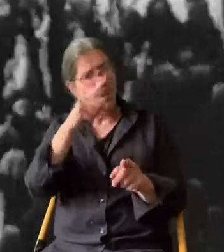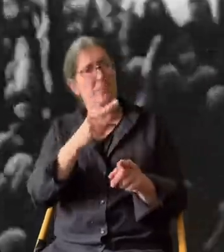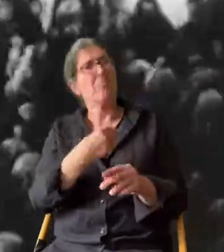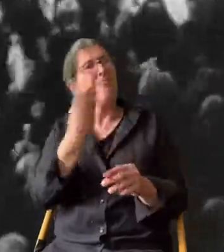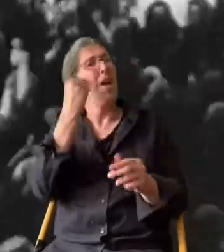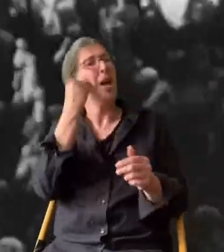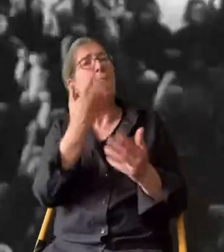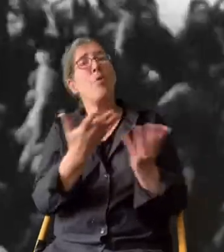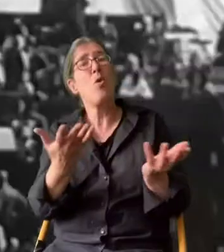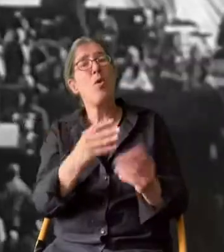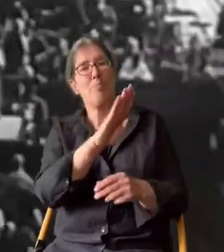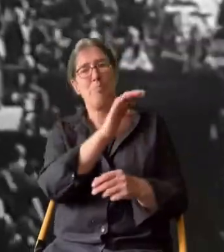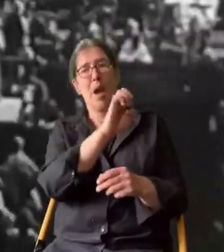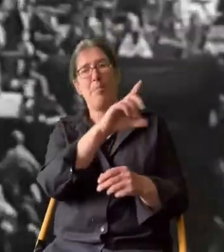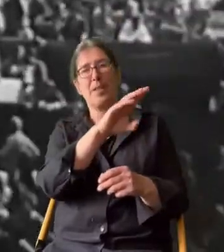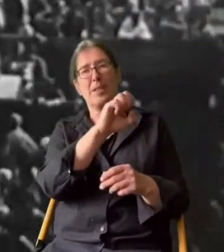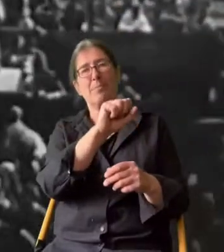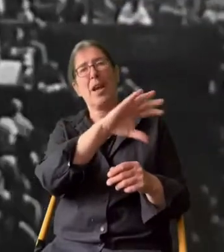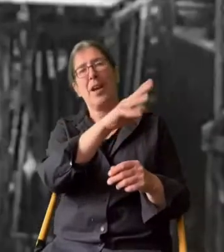habe ich in Babelsberg gelernt.